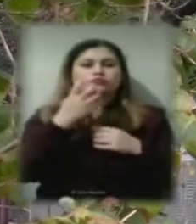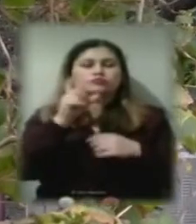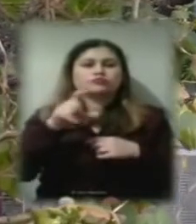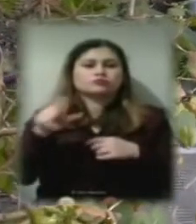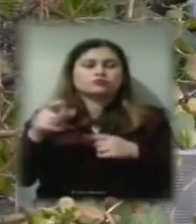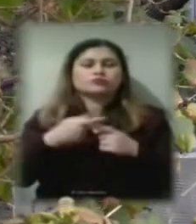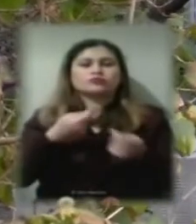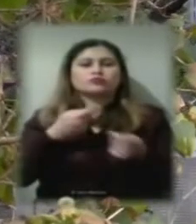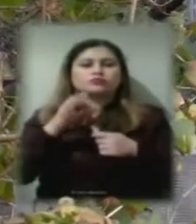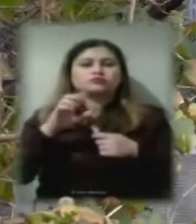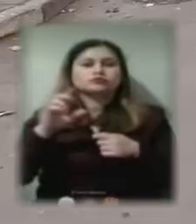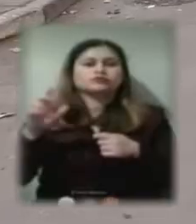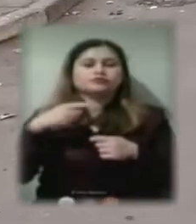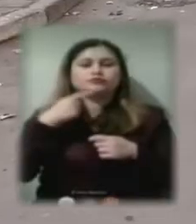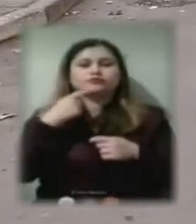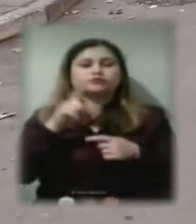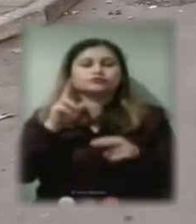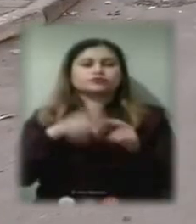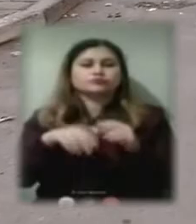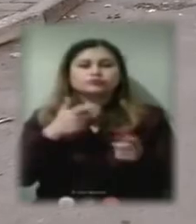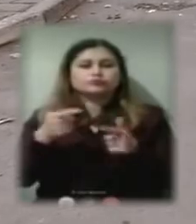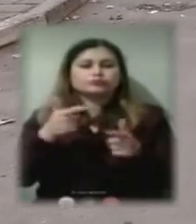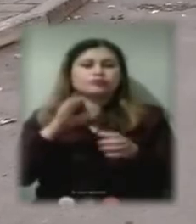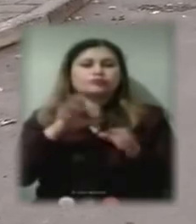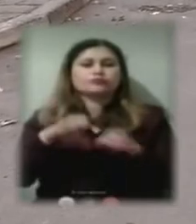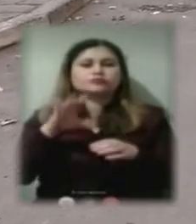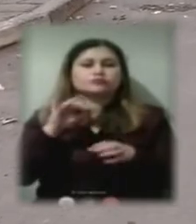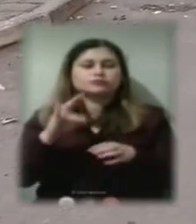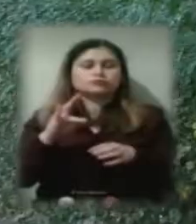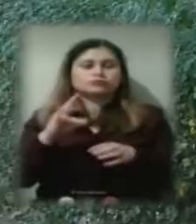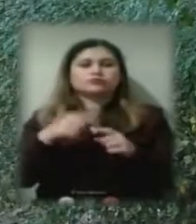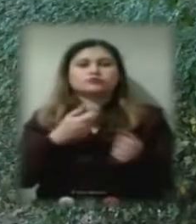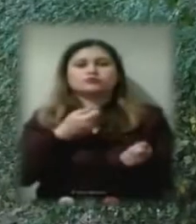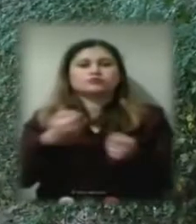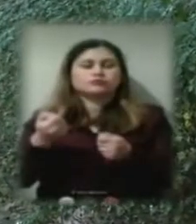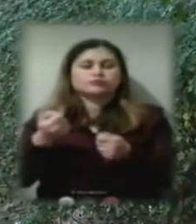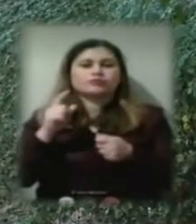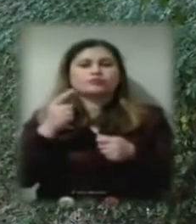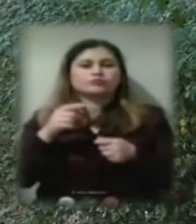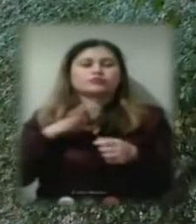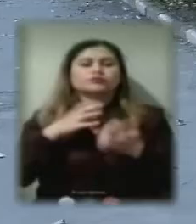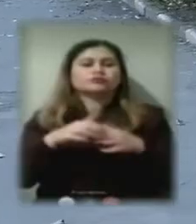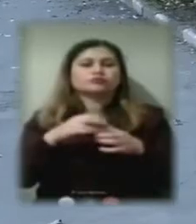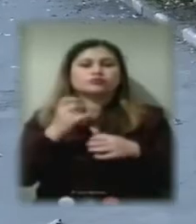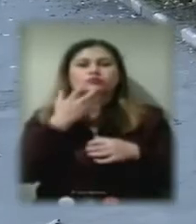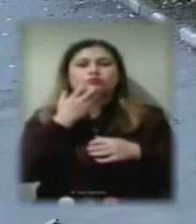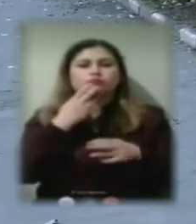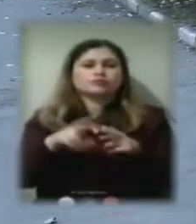ОСББ говорить, із закінченням підготовки до опалювального сезону затримувалися, бо розраховували на теплий кредит.